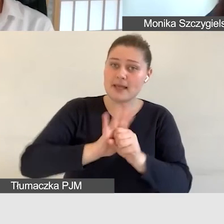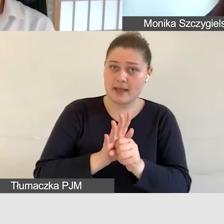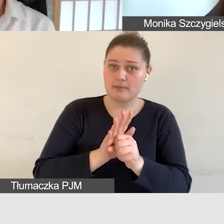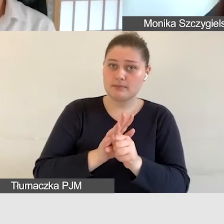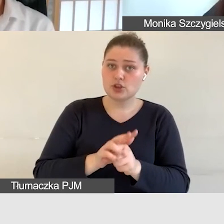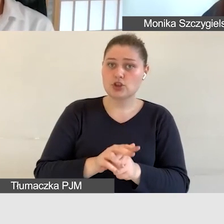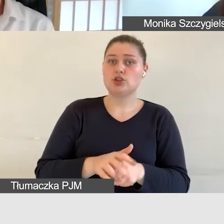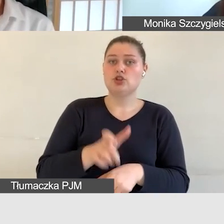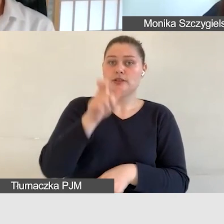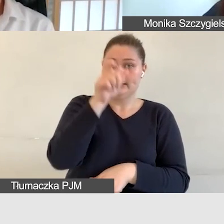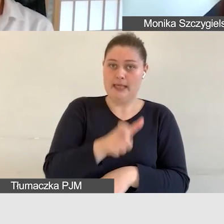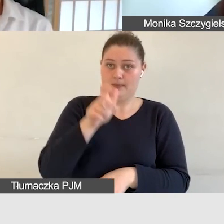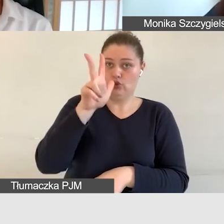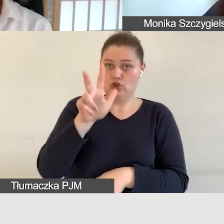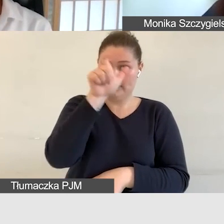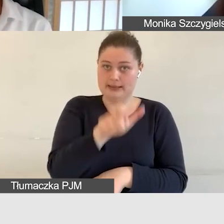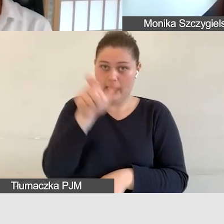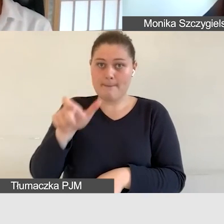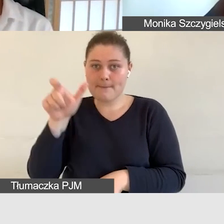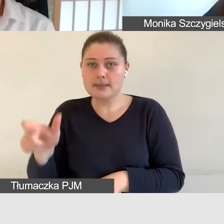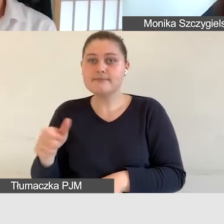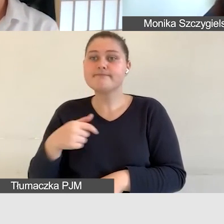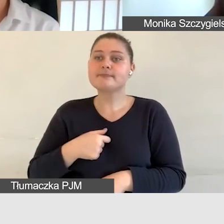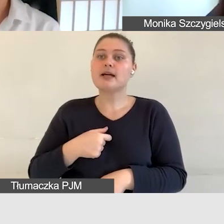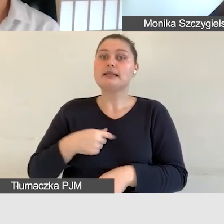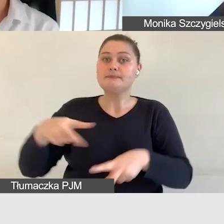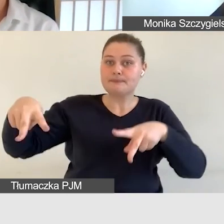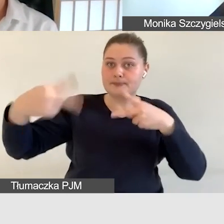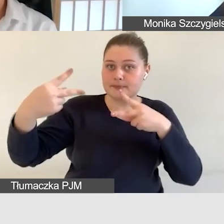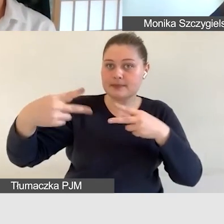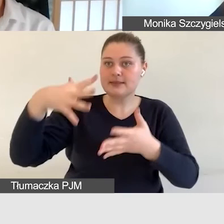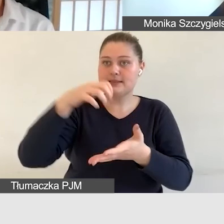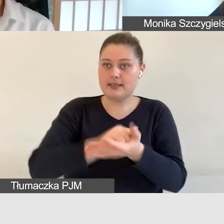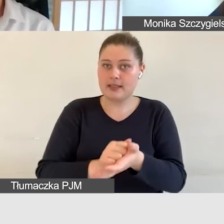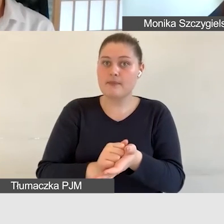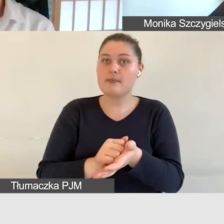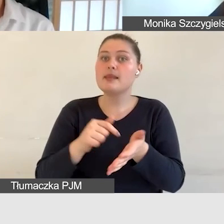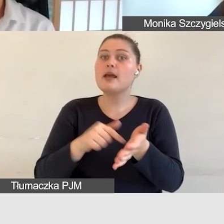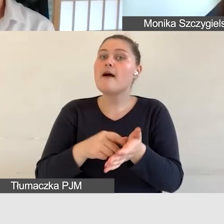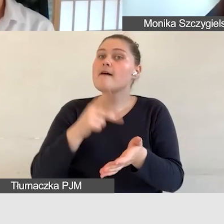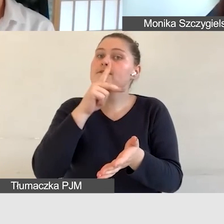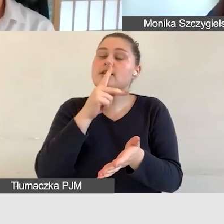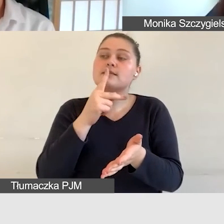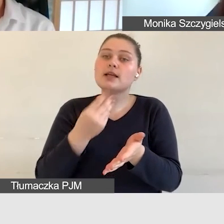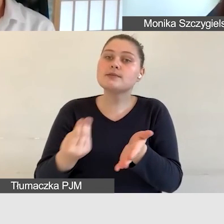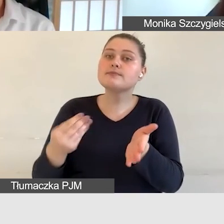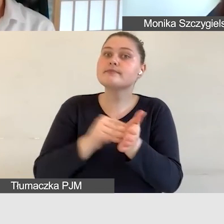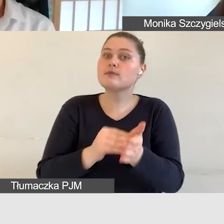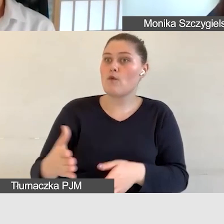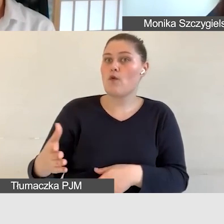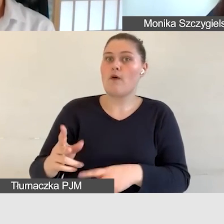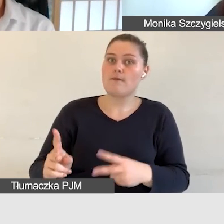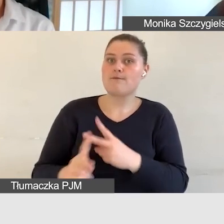zdalnie dostrzegam pewien plus dla studentów słabosłyszących fakt, że